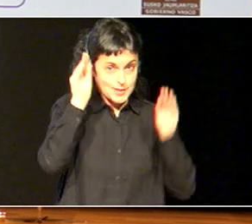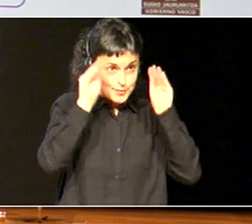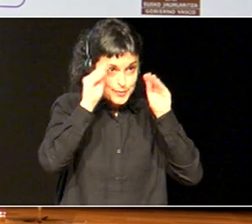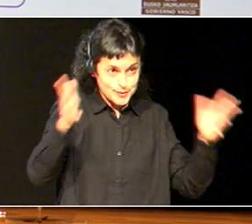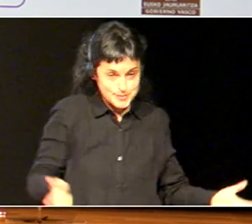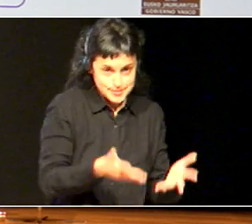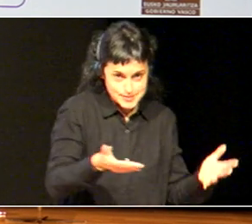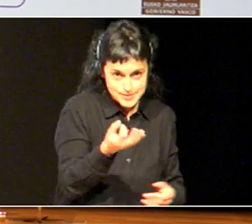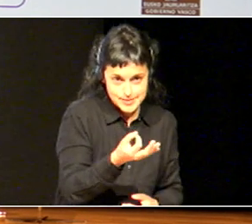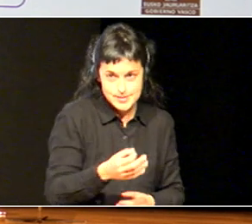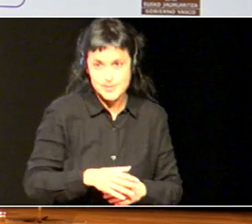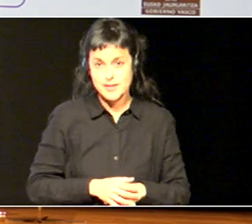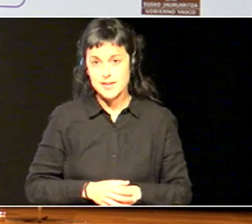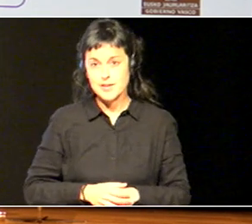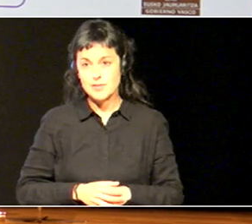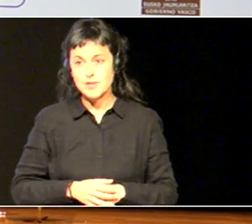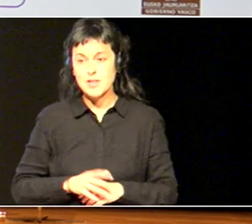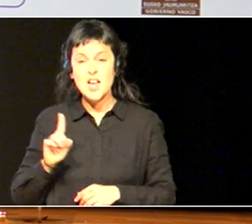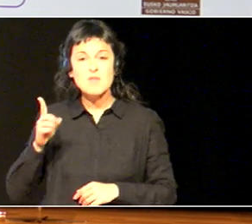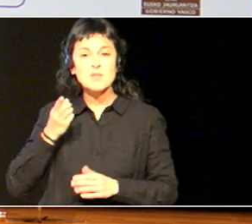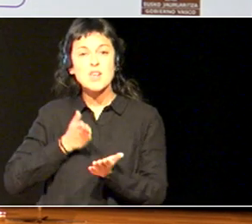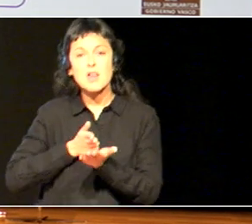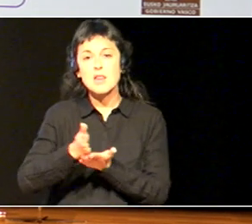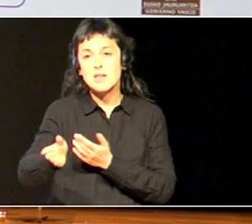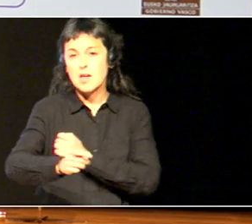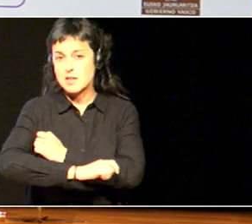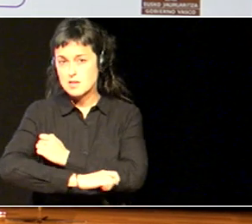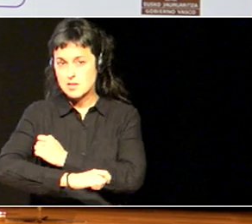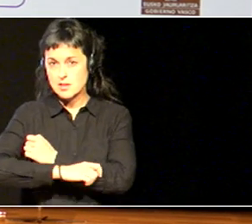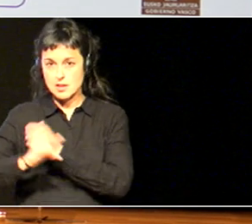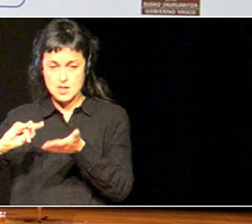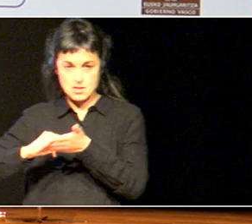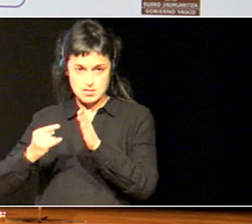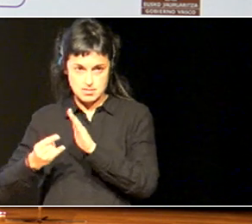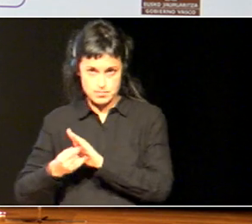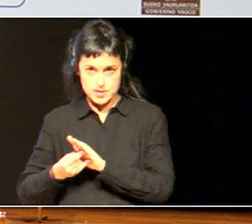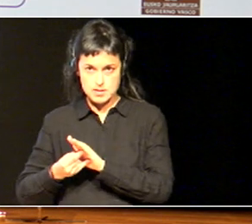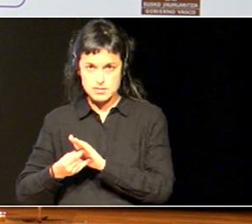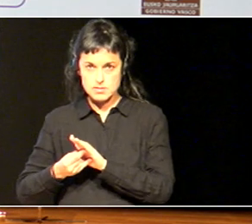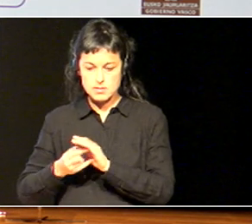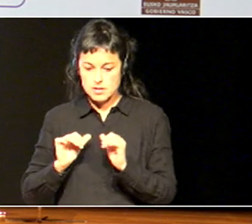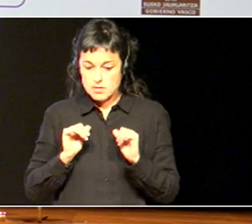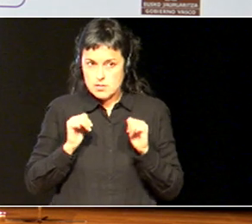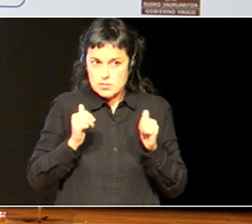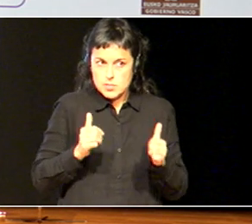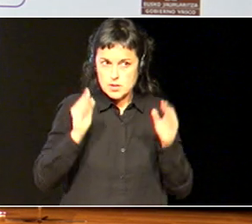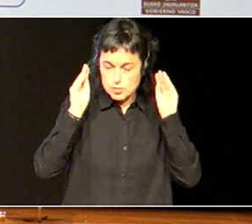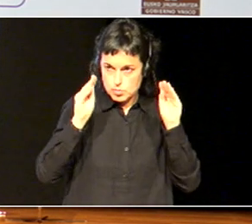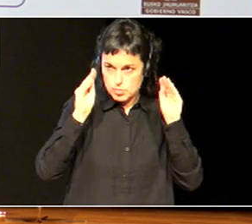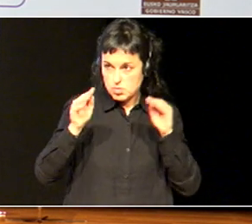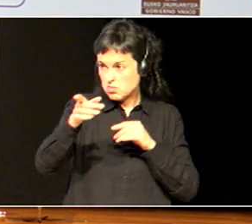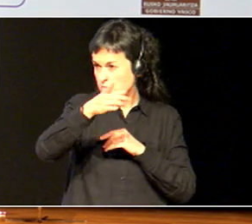obetxe planaren lehenengo lerro estrategikoa prestakuntza azierako prestakuntza eta men zaudete